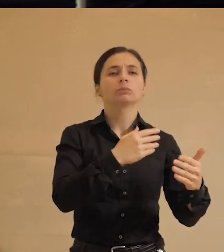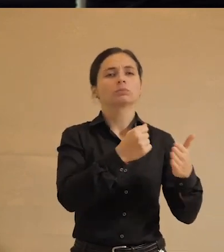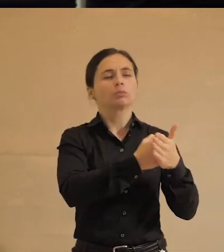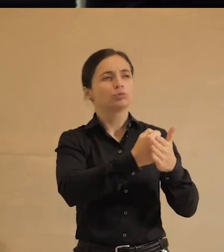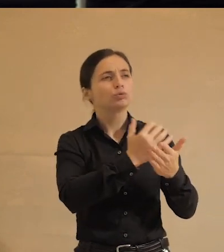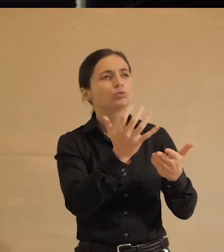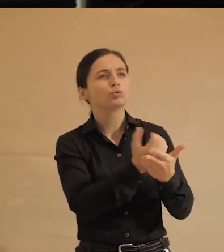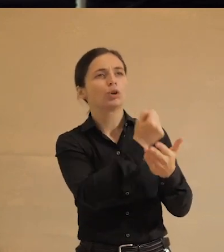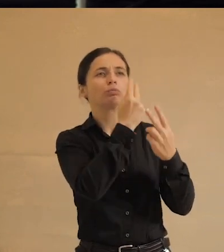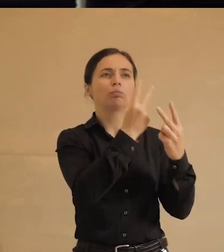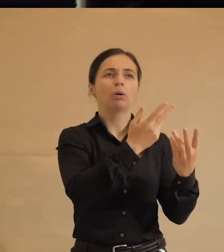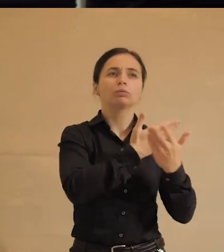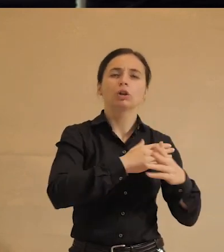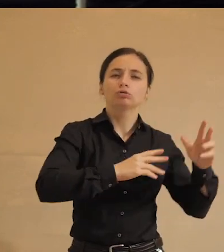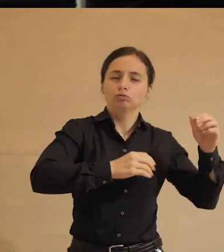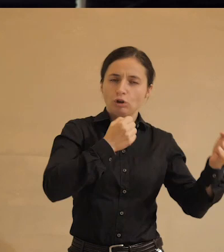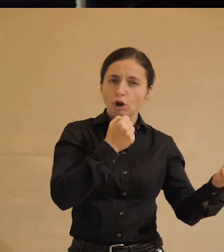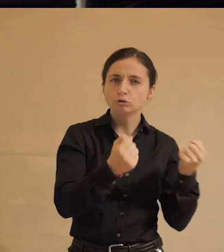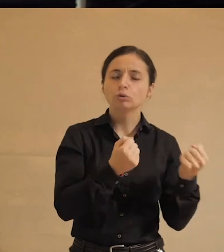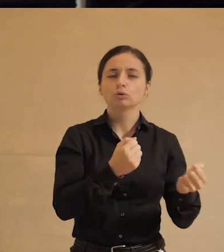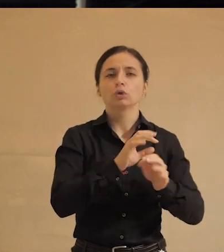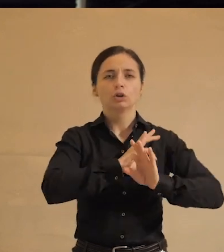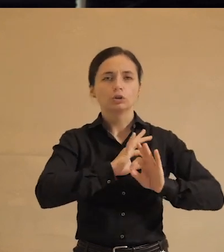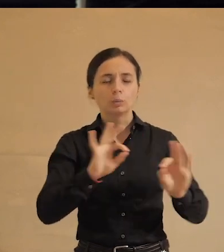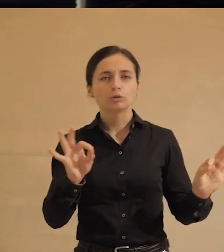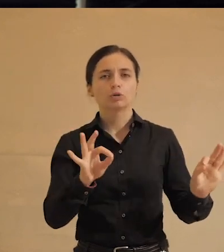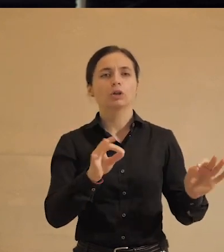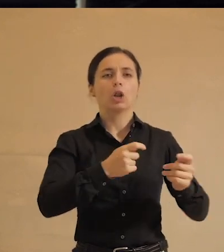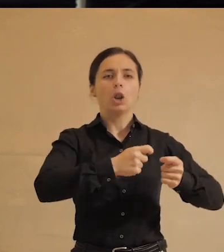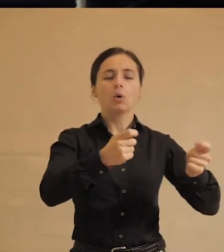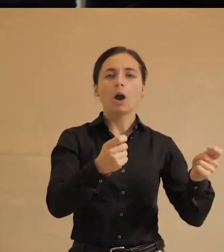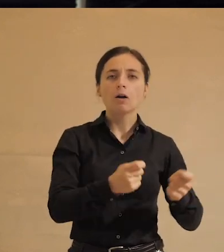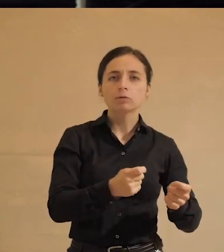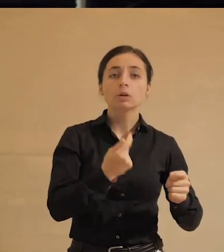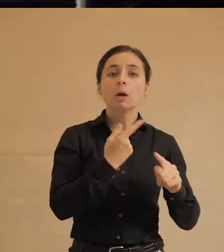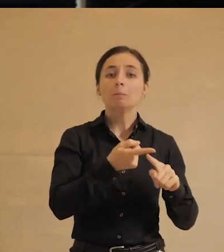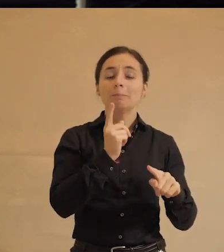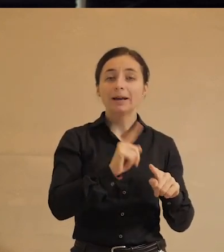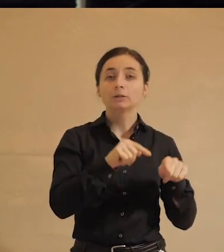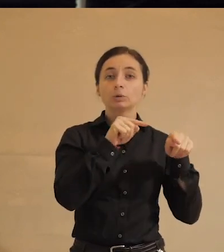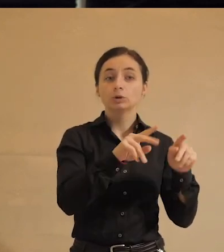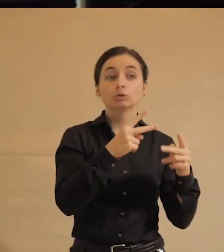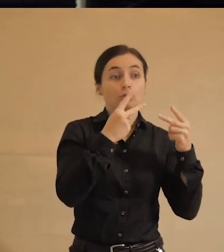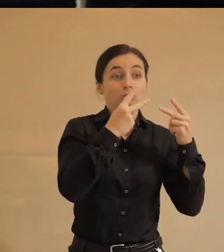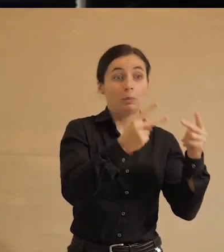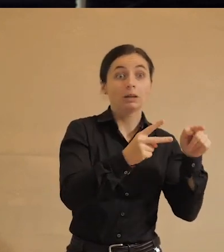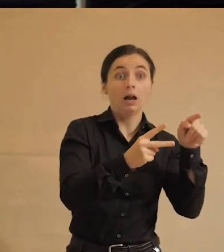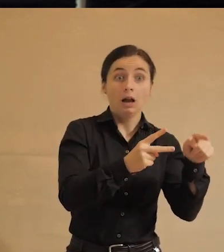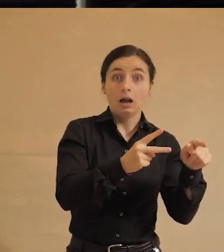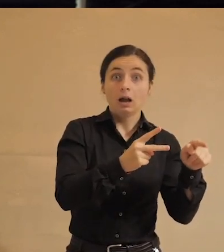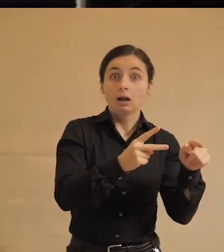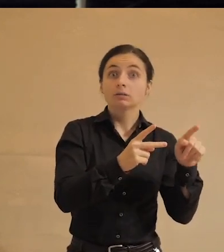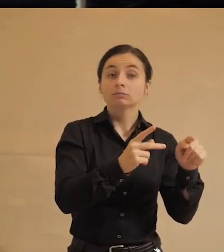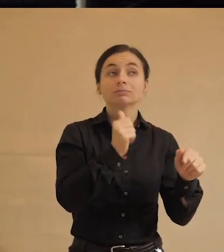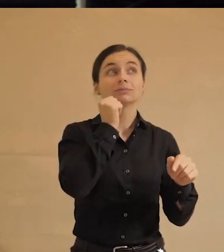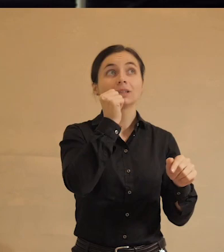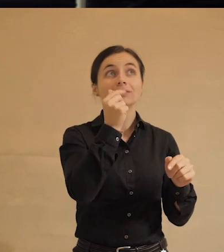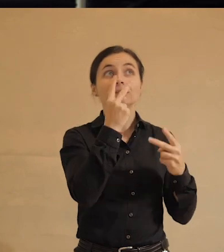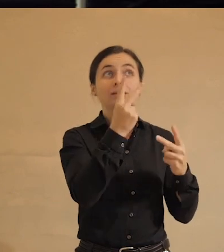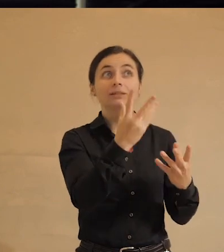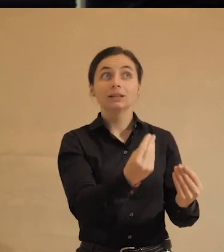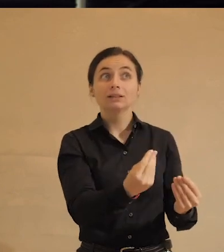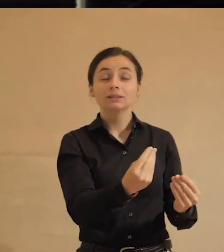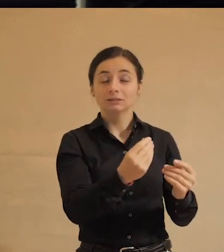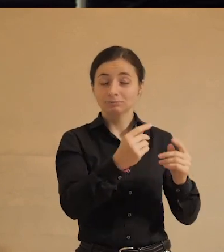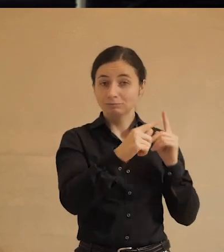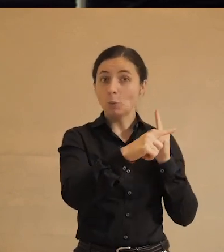достижениях, показывают нам наше надежное, замечательное, компетентное руководство. Поэтому те, кто их смотрит, наверное, должны смотреть в завтрашний день также